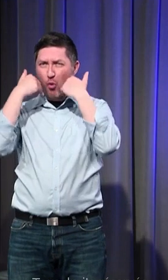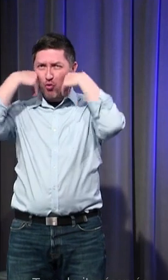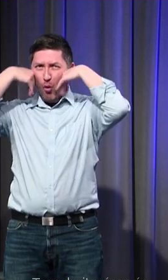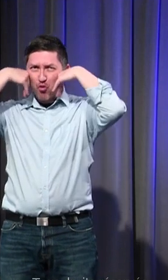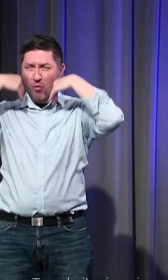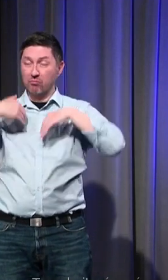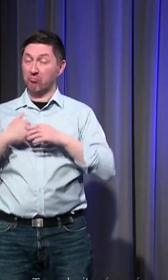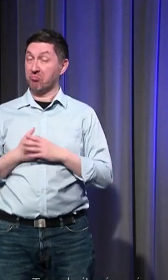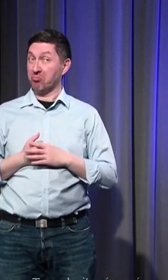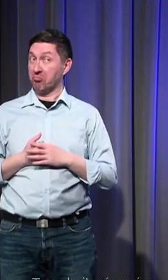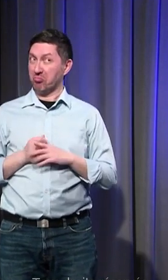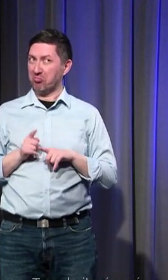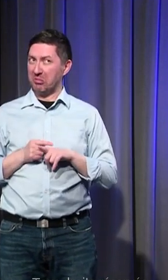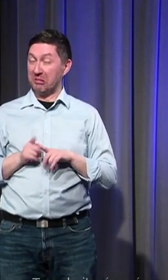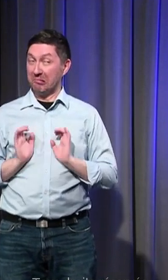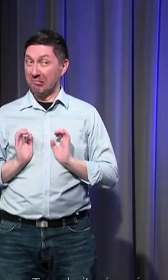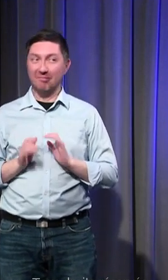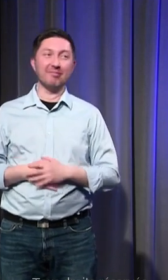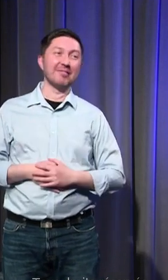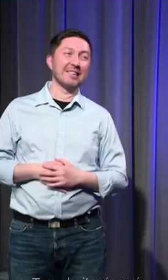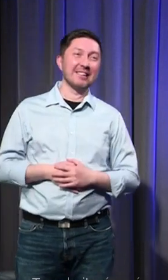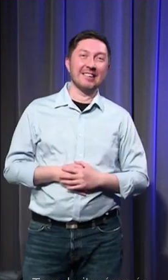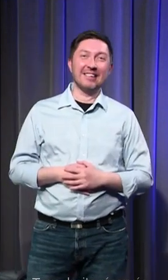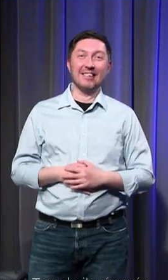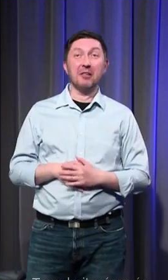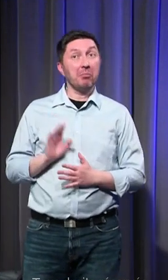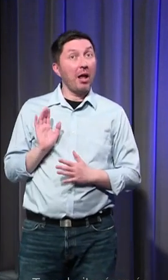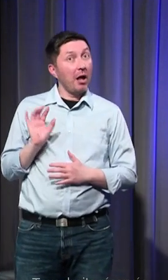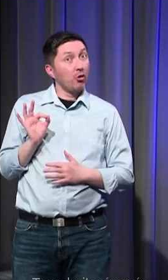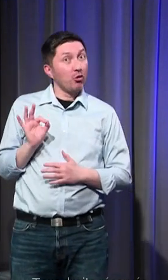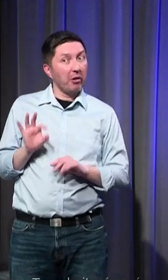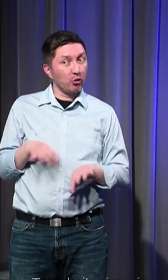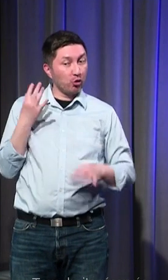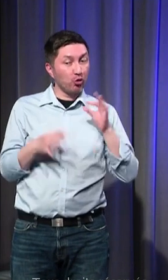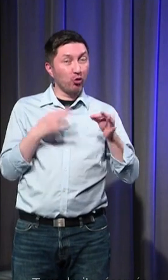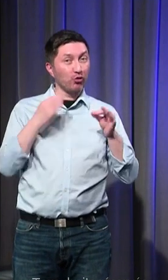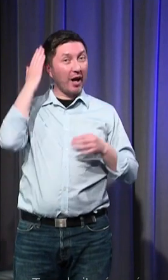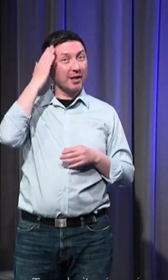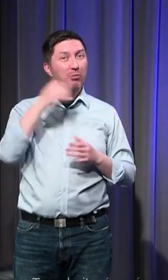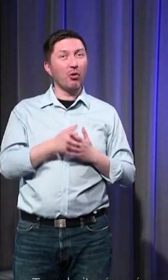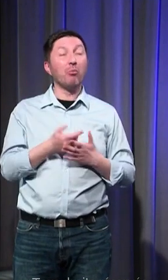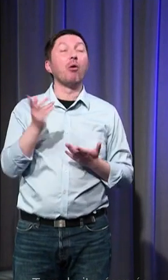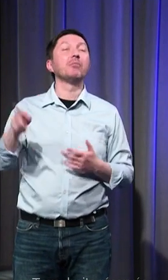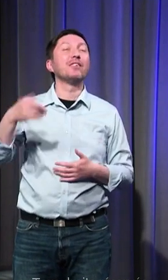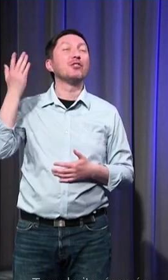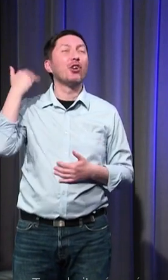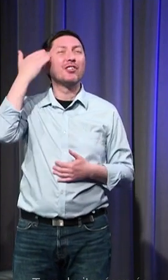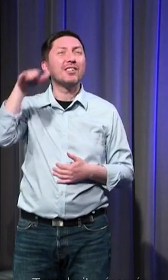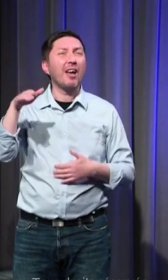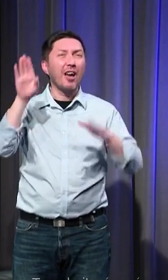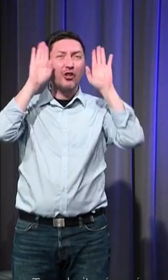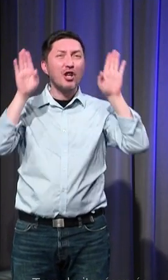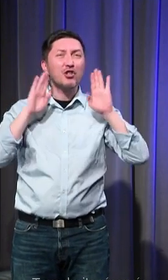cochon plus difficile donc évidemment les animaux je ne parle pas des égyptiens et des momichas